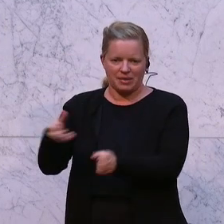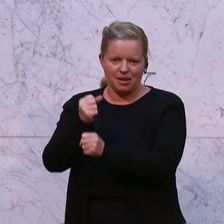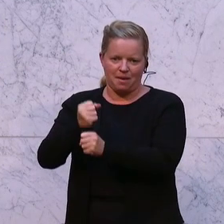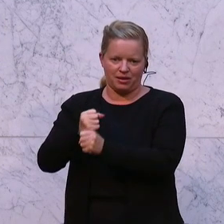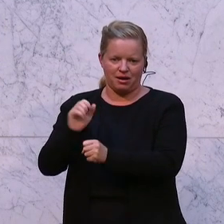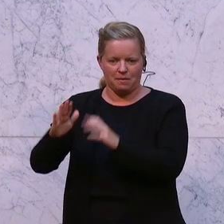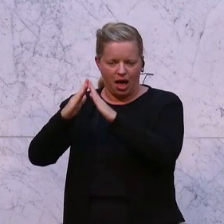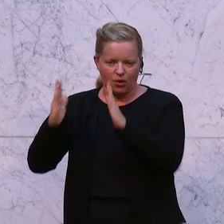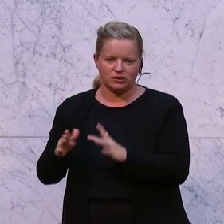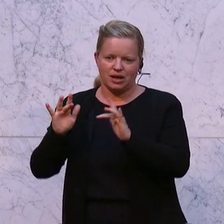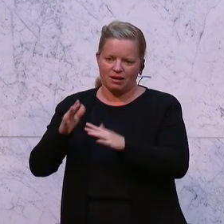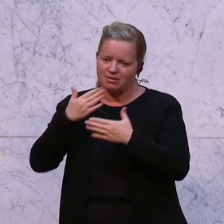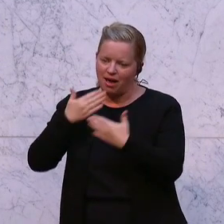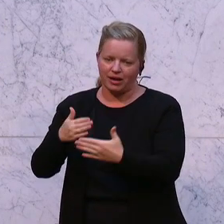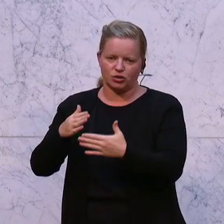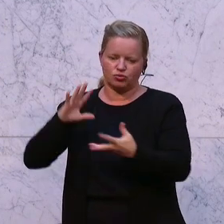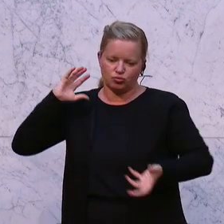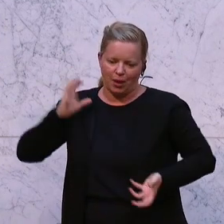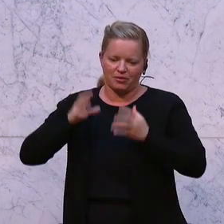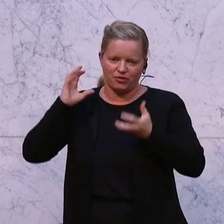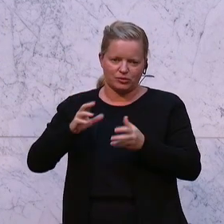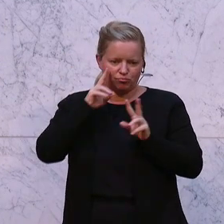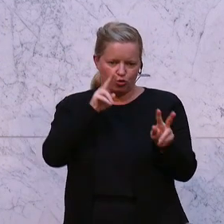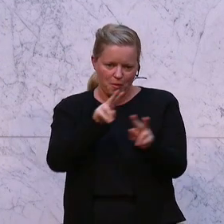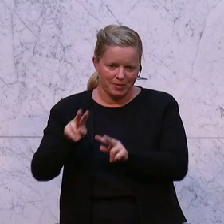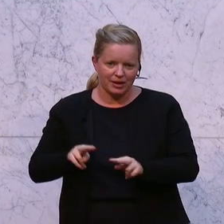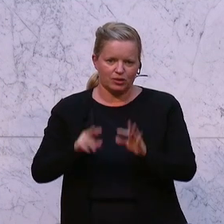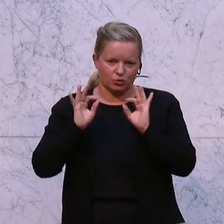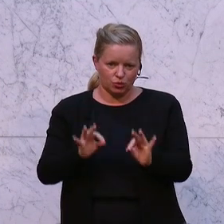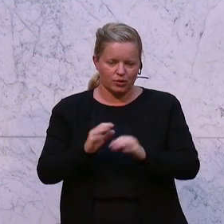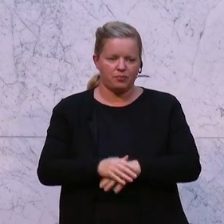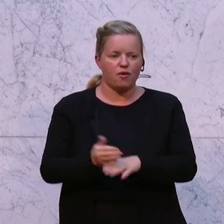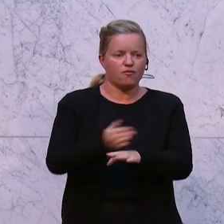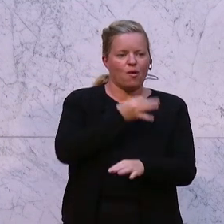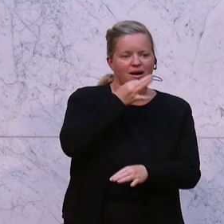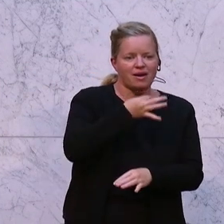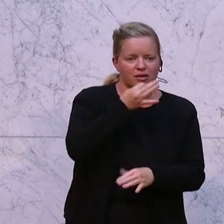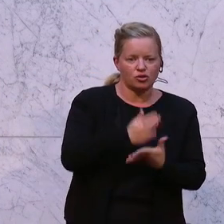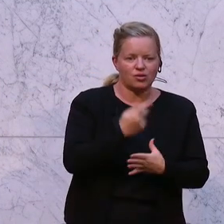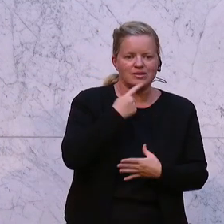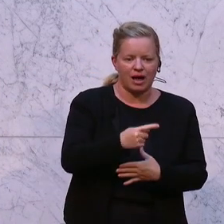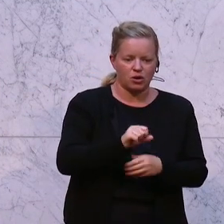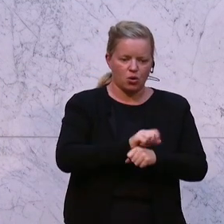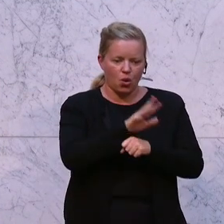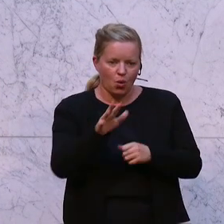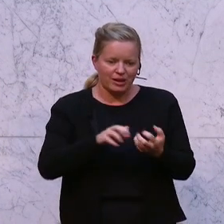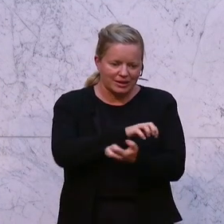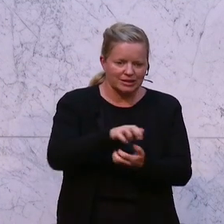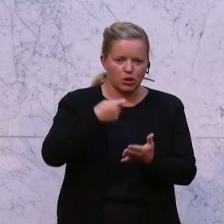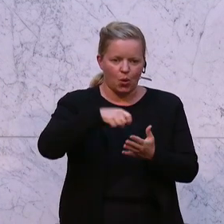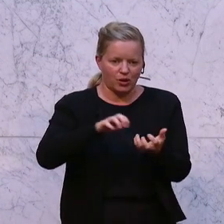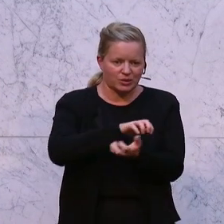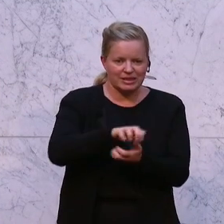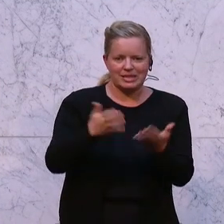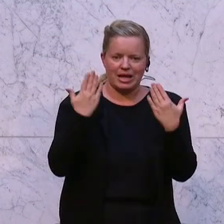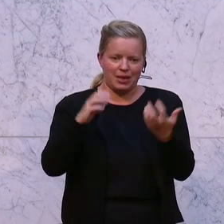übersichtlichen Zusammenfassungen. Offensichtlich ist, dass die Bewältigung, es haben ja schon mehrere Redner vor mir gesagt, der Corona-Krise, der Teuerungskrise und auch